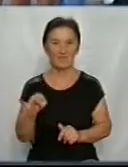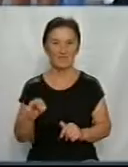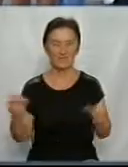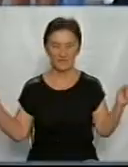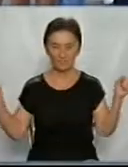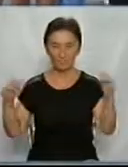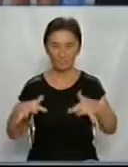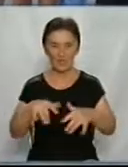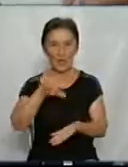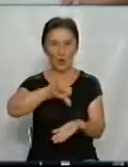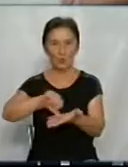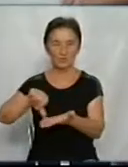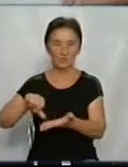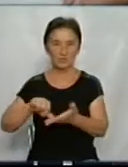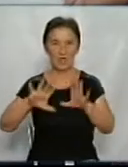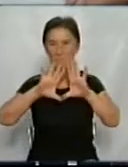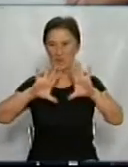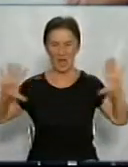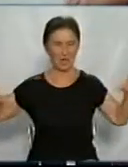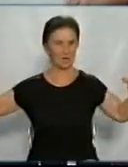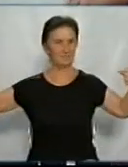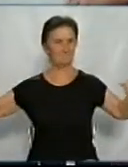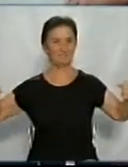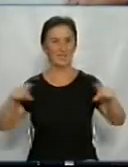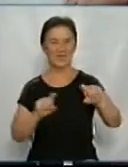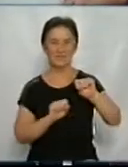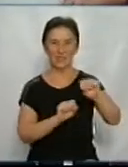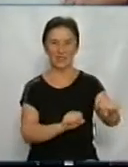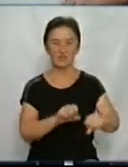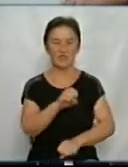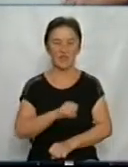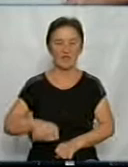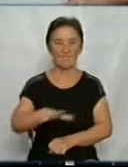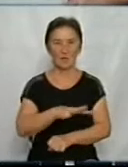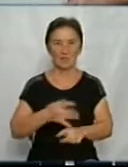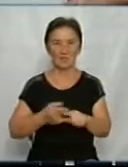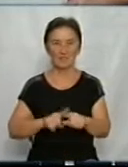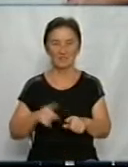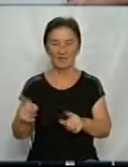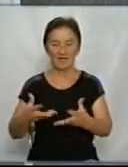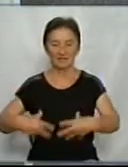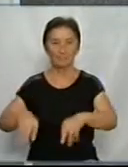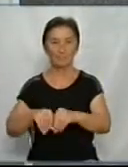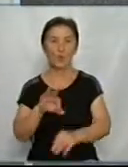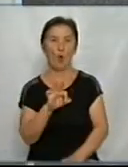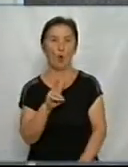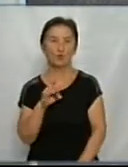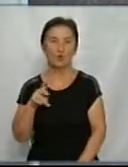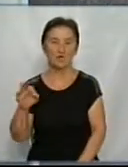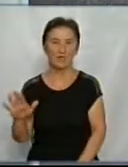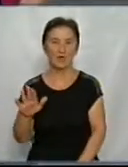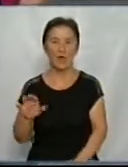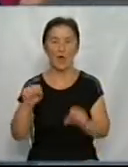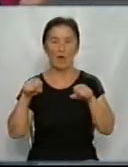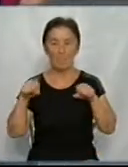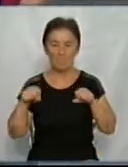учасники акції. У руках тримають плакати з написами «Захистіть підприємців європейського ринку від свавілля сім'ї Онулів». Правда і закон – на нашій